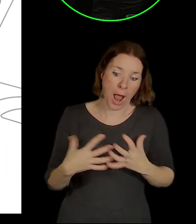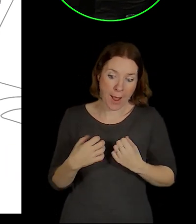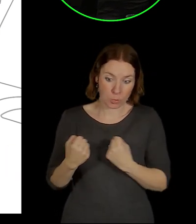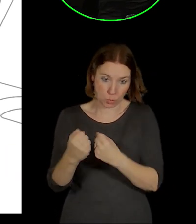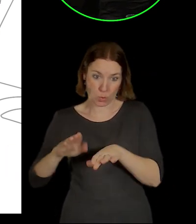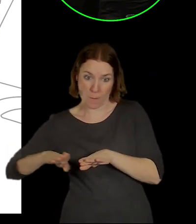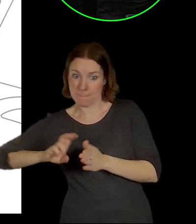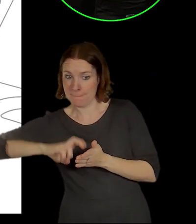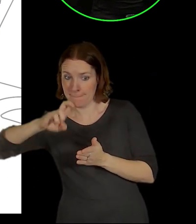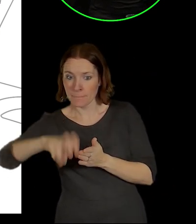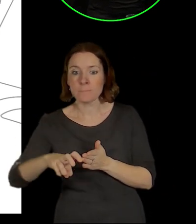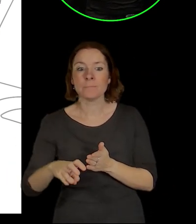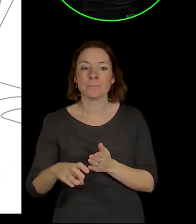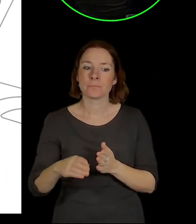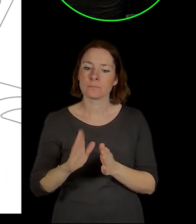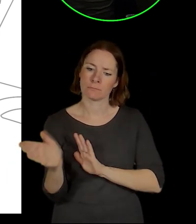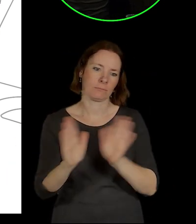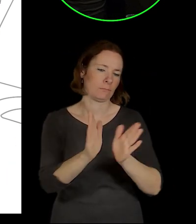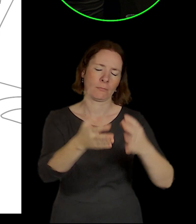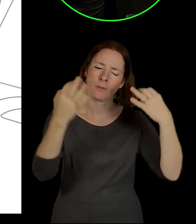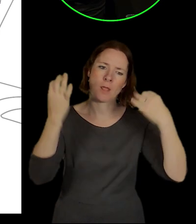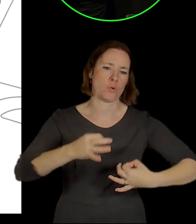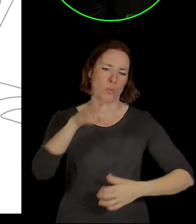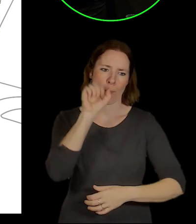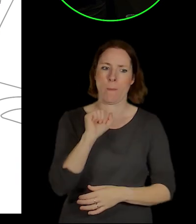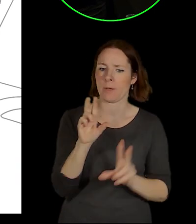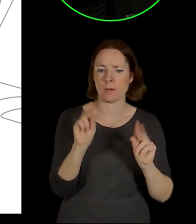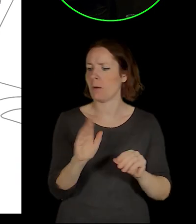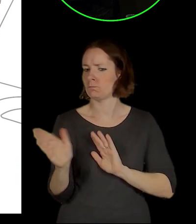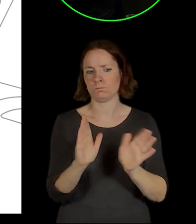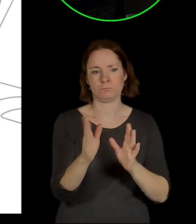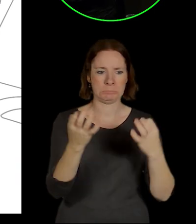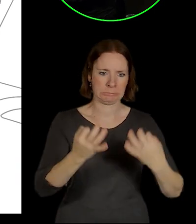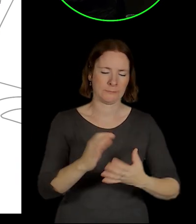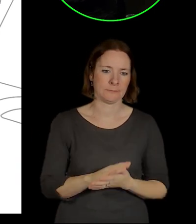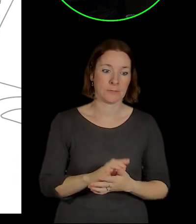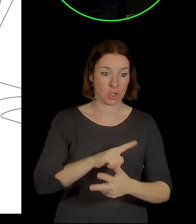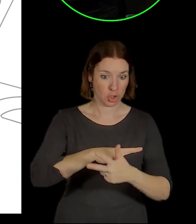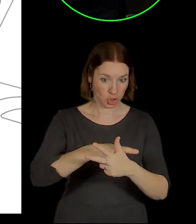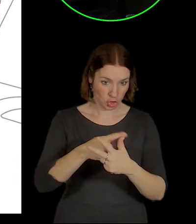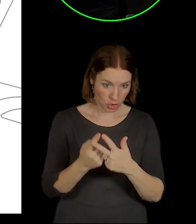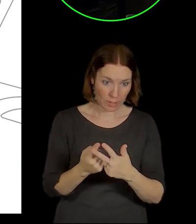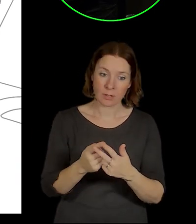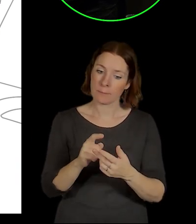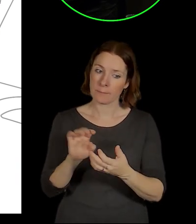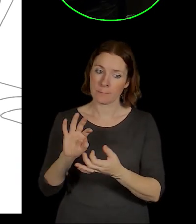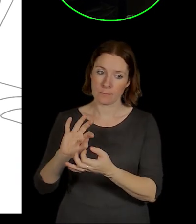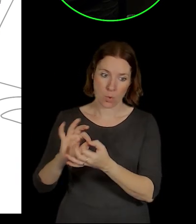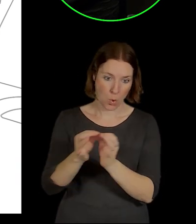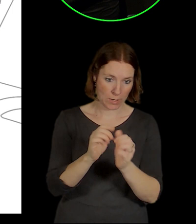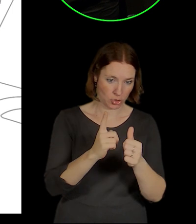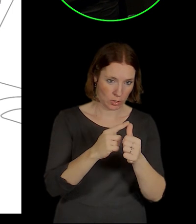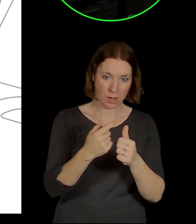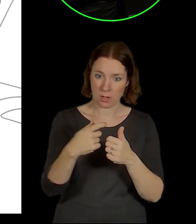měli co nejjednodušší orientaci, pokud možno intuitivní. Jsou tam vlastně jenom tři páteřní propojky, jedna